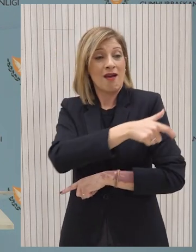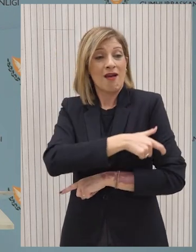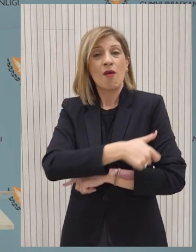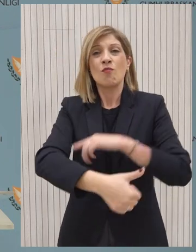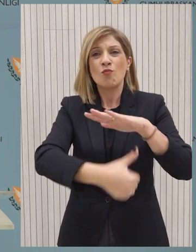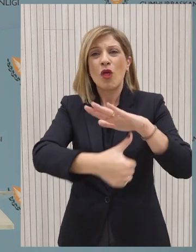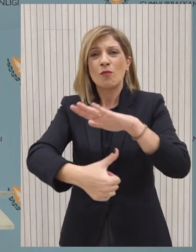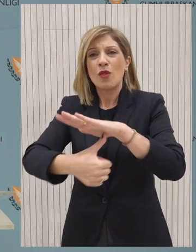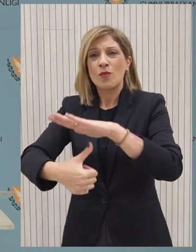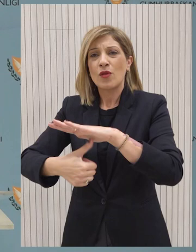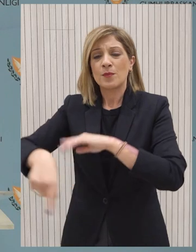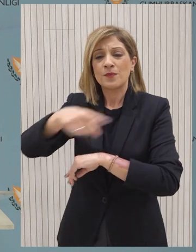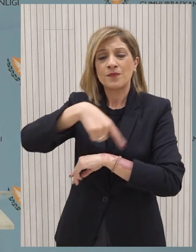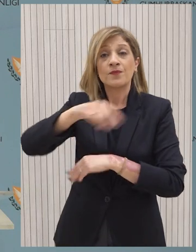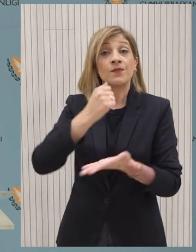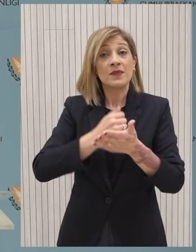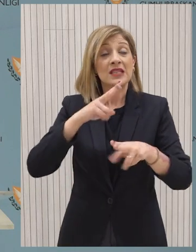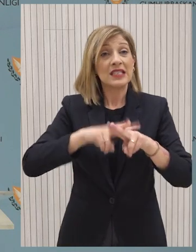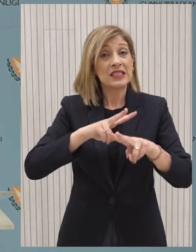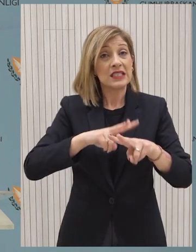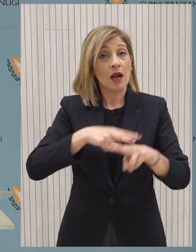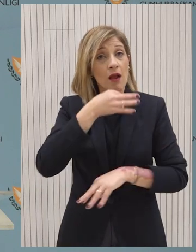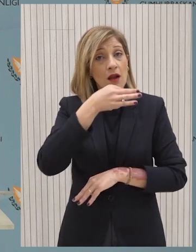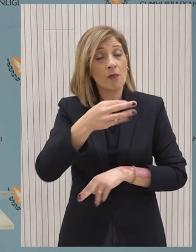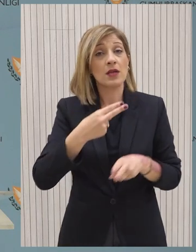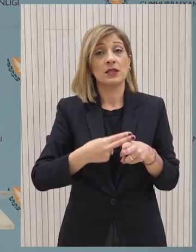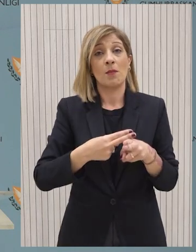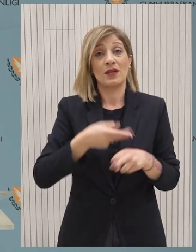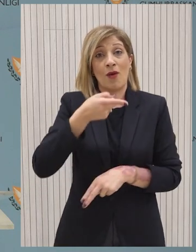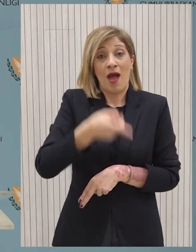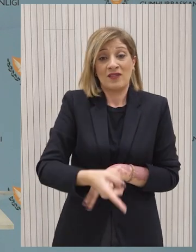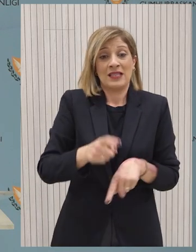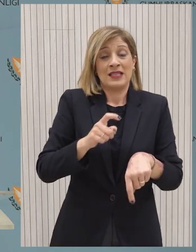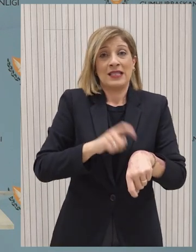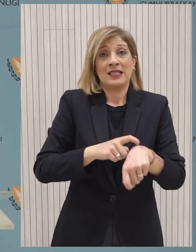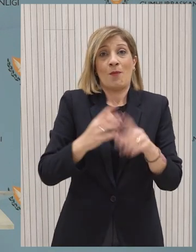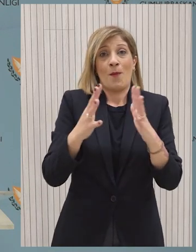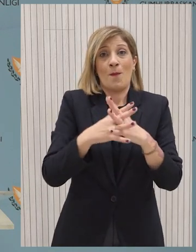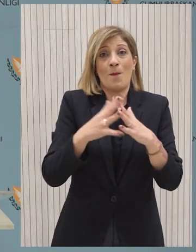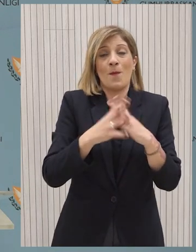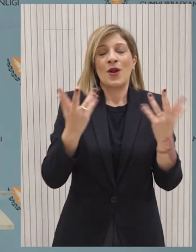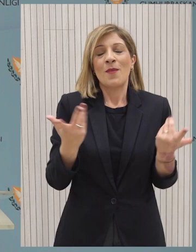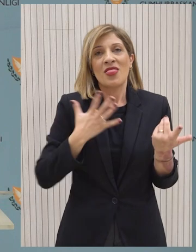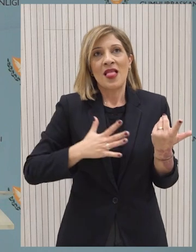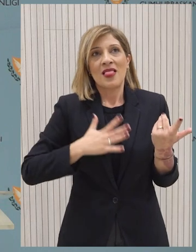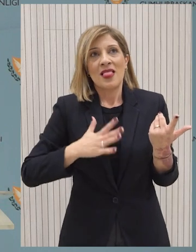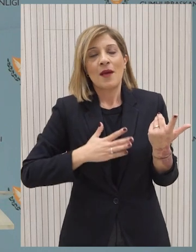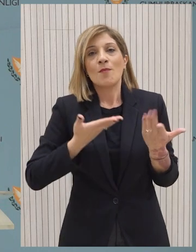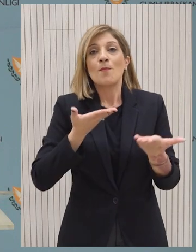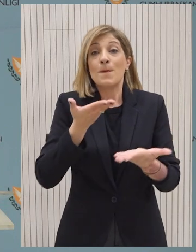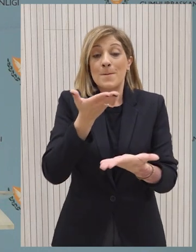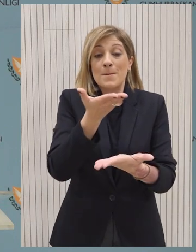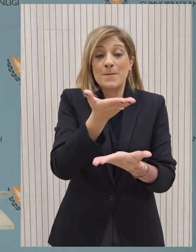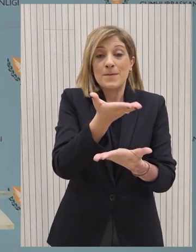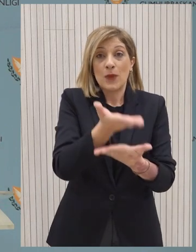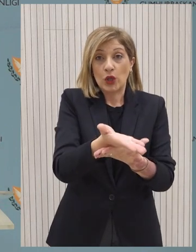μέσω μιας τέτοιας περίοδου δεν θα συζητούσε μια πρόταση η οποία ήταν ανευαντικημένη, όπως το έχουν κάποιοι